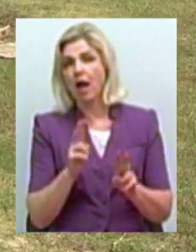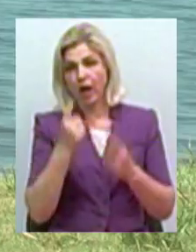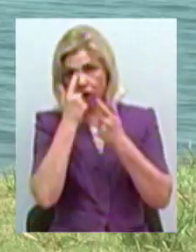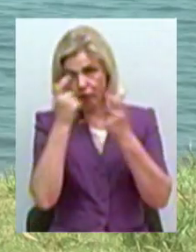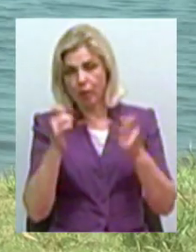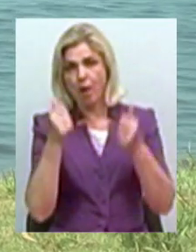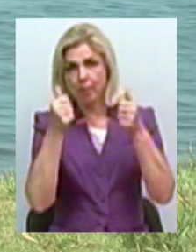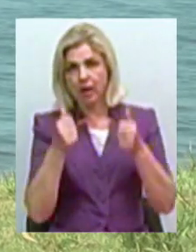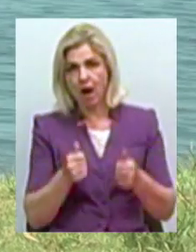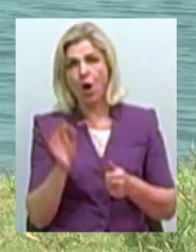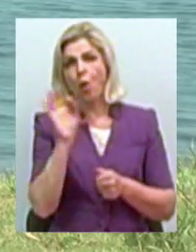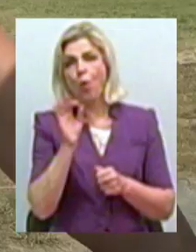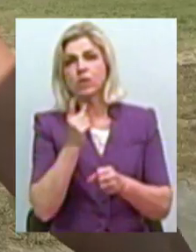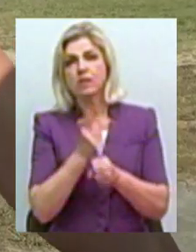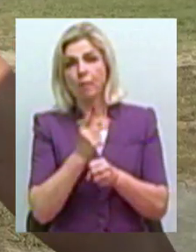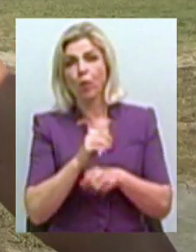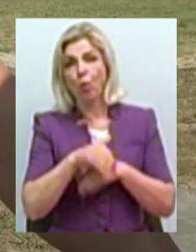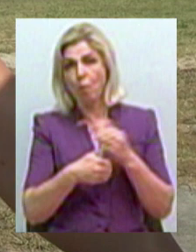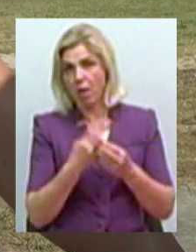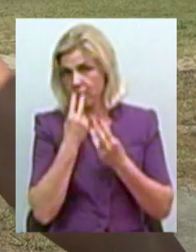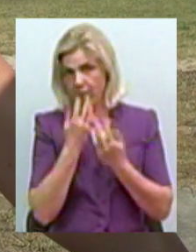стосовно заборони купання не бачив.